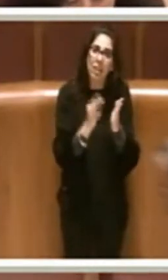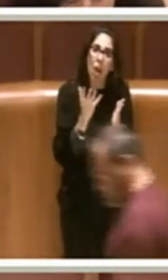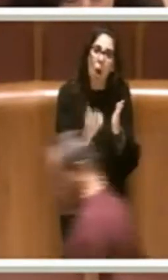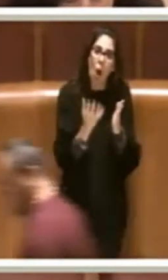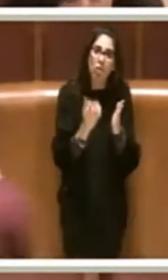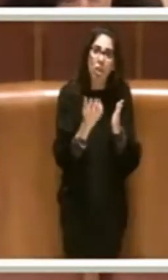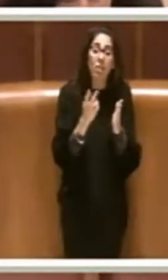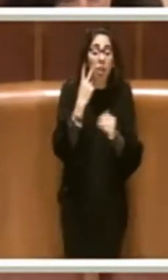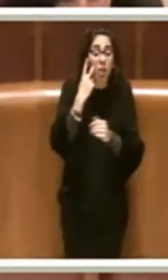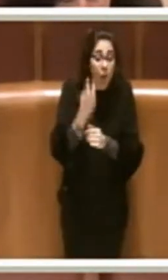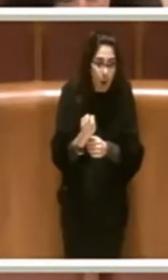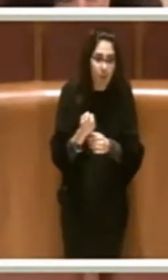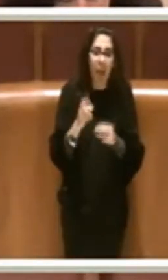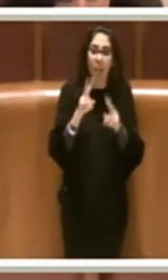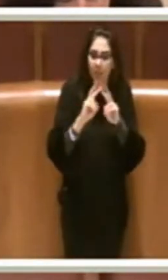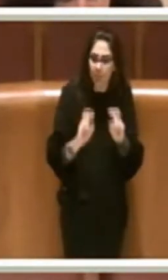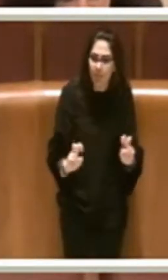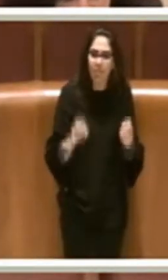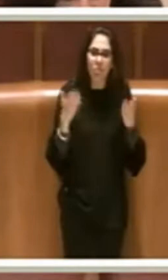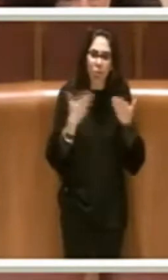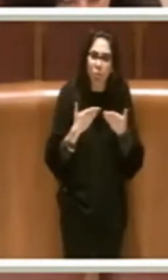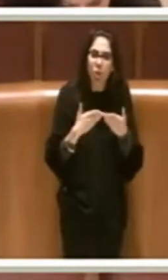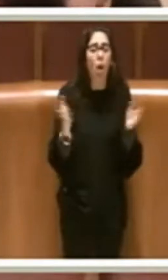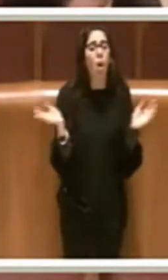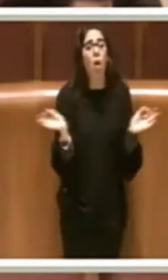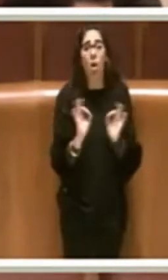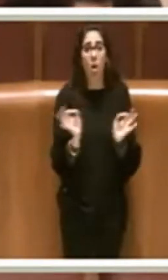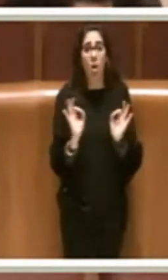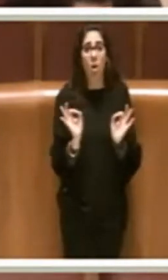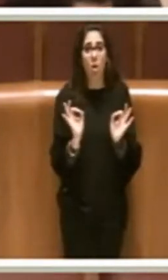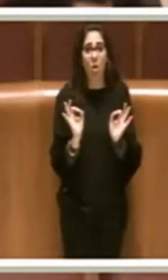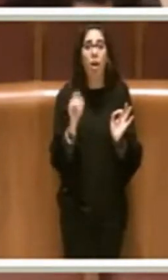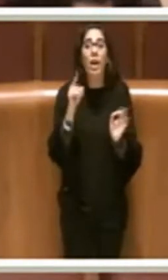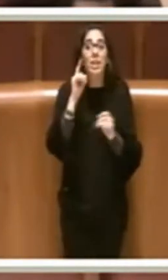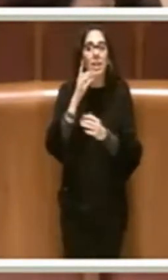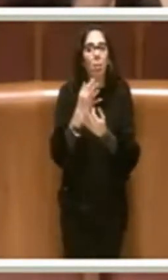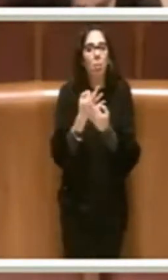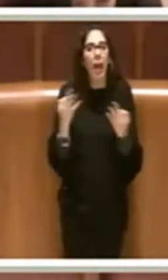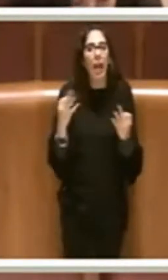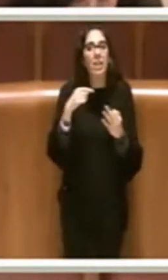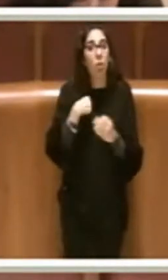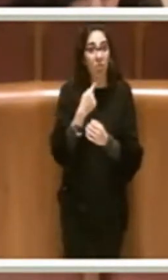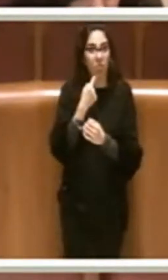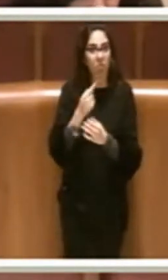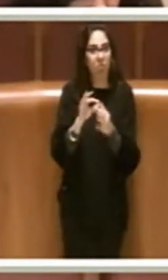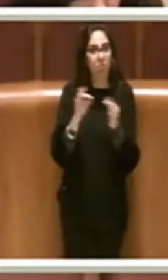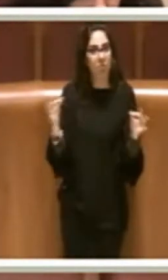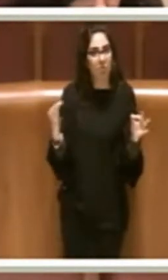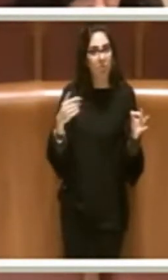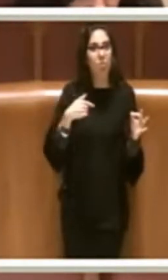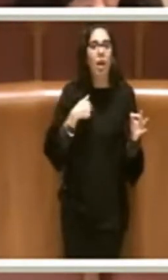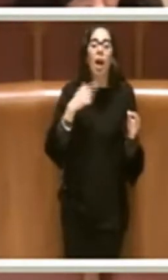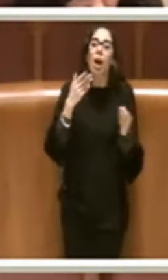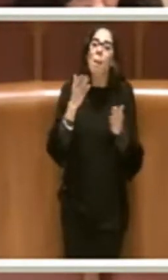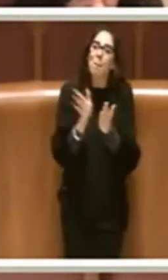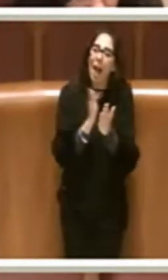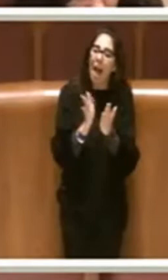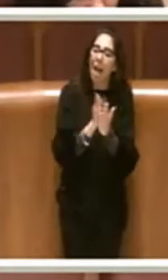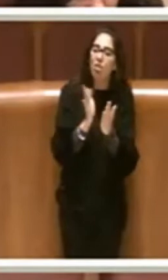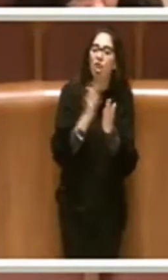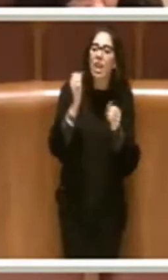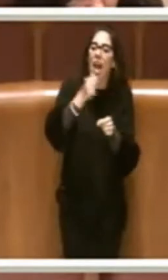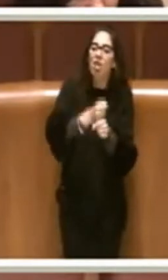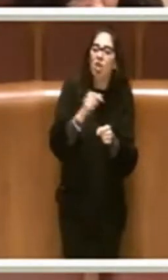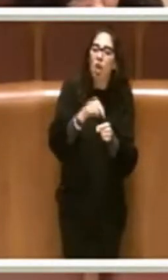scandagliati né studiati e sa benissimo che, come ho detto, la pagina di storia non è ancora stata